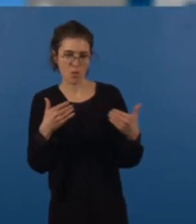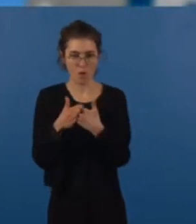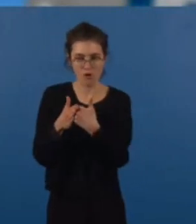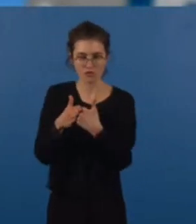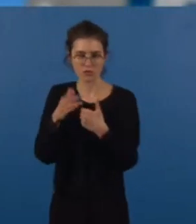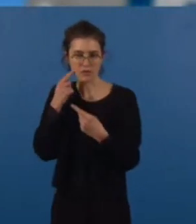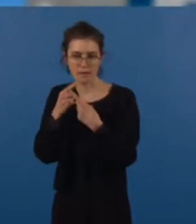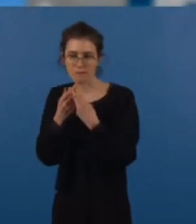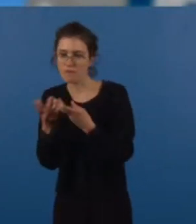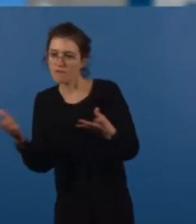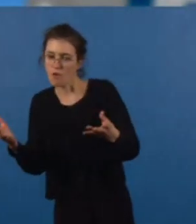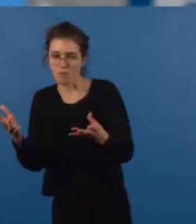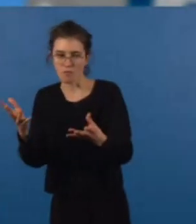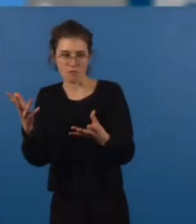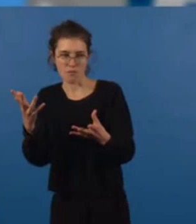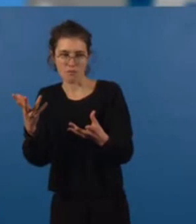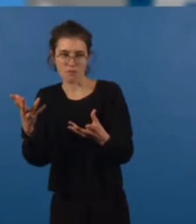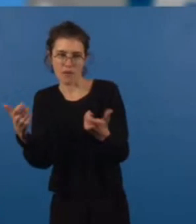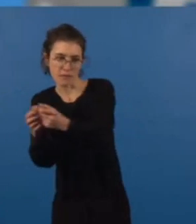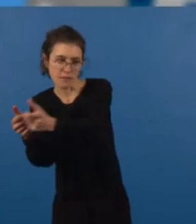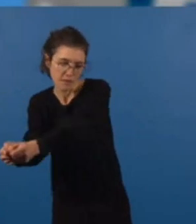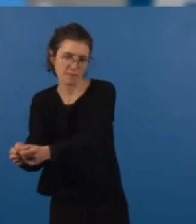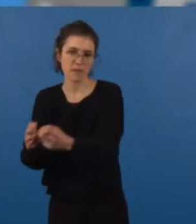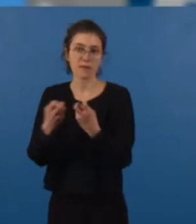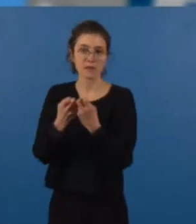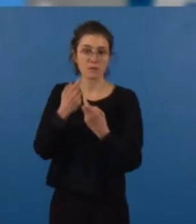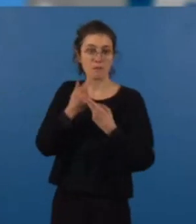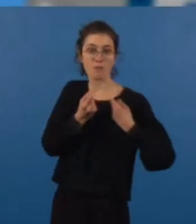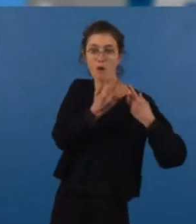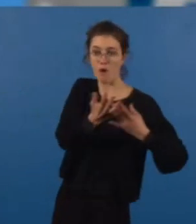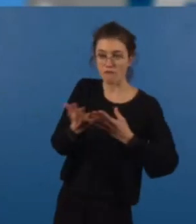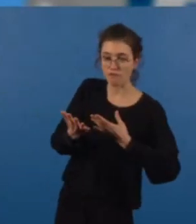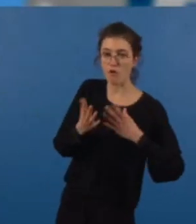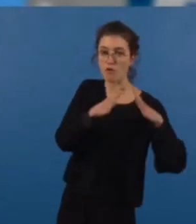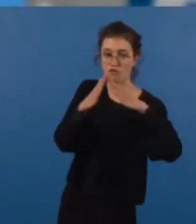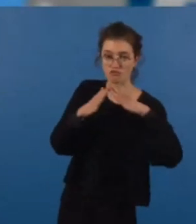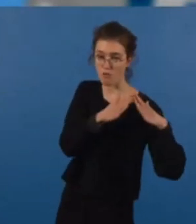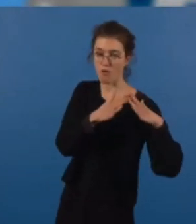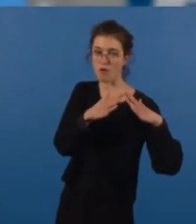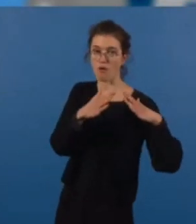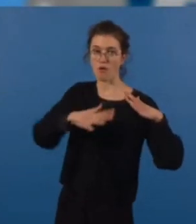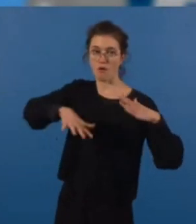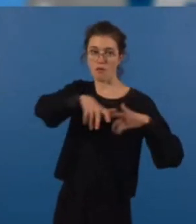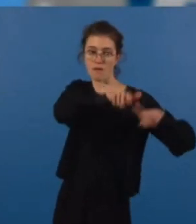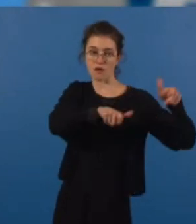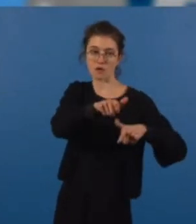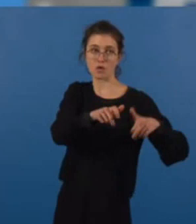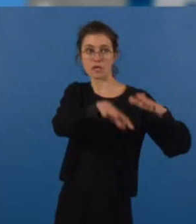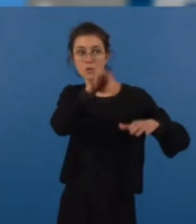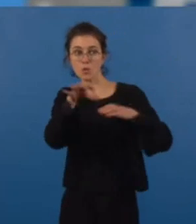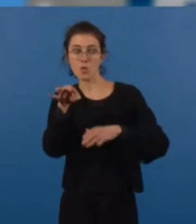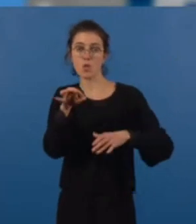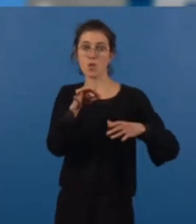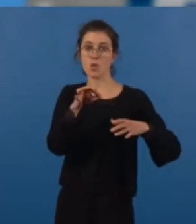En matière de développement de l'offre logement, les élus communistes et républicains sont inquiets. Le diagnostic de